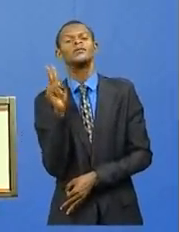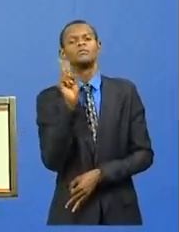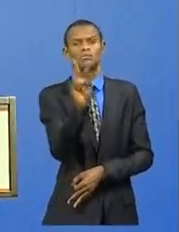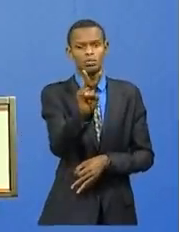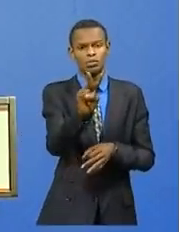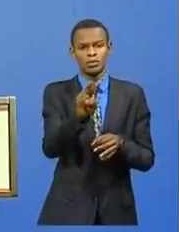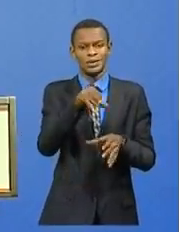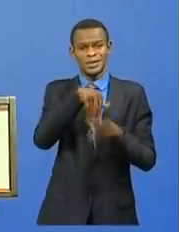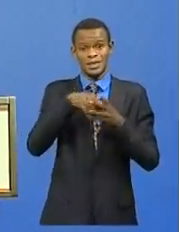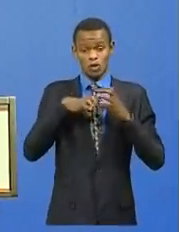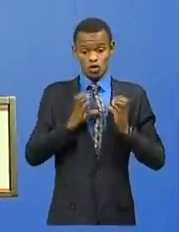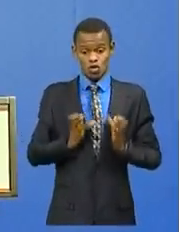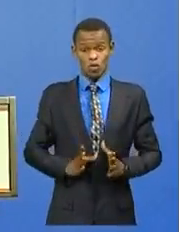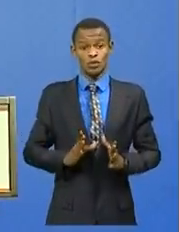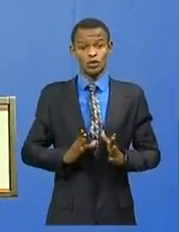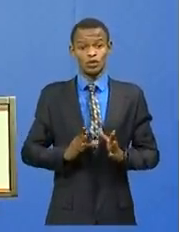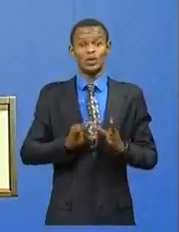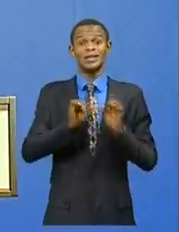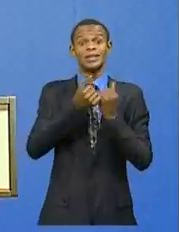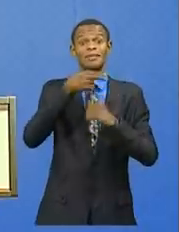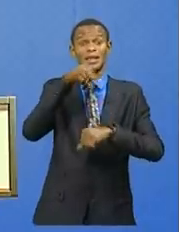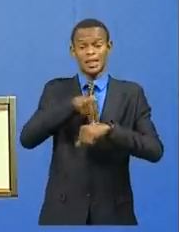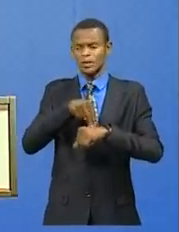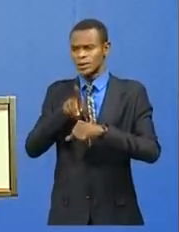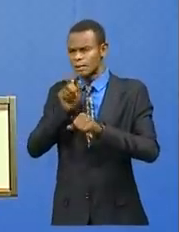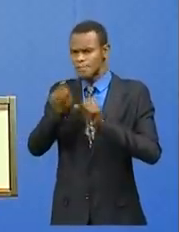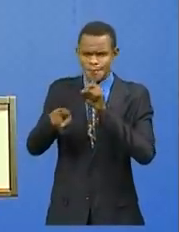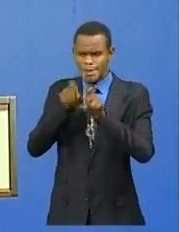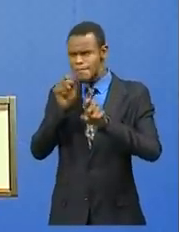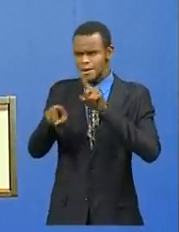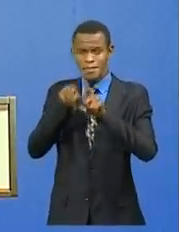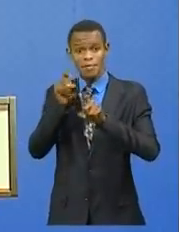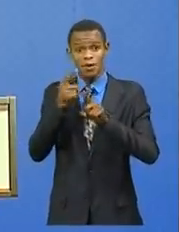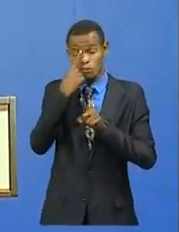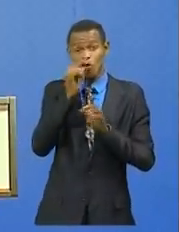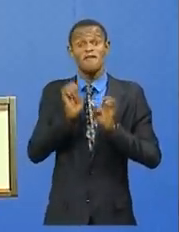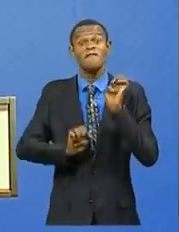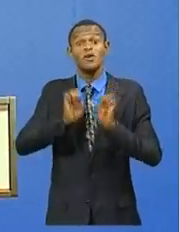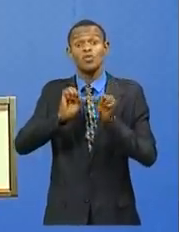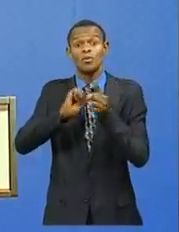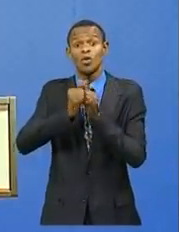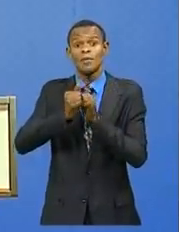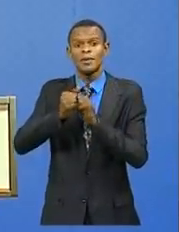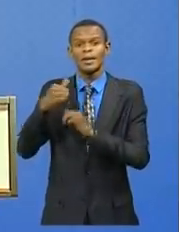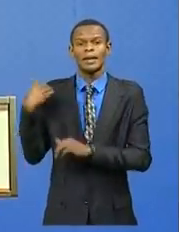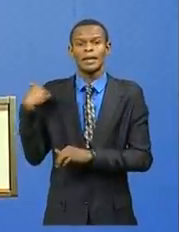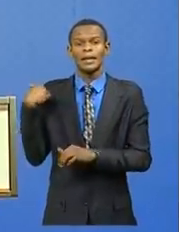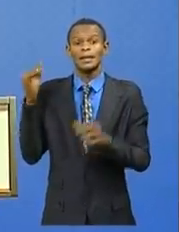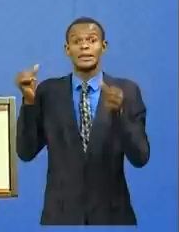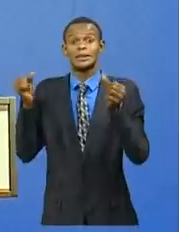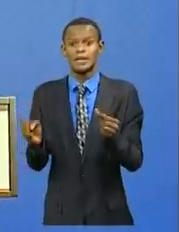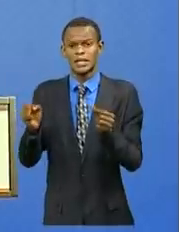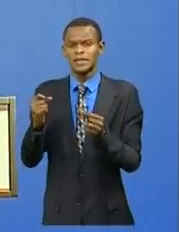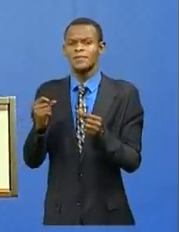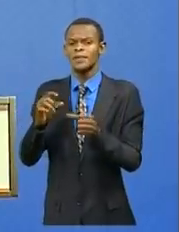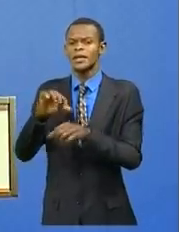de l'Assemblée nationale sur l'évaluation à mi-parcours de l'état de siège décrété dans les provinces du Nord Kivu et des Litoris.